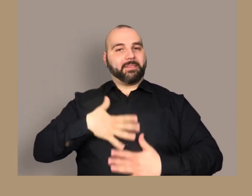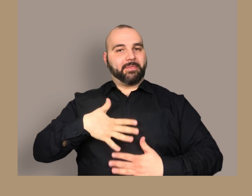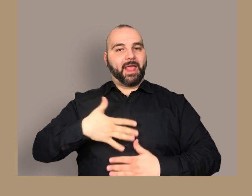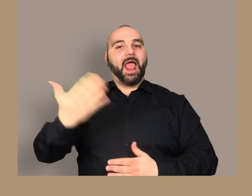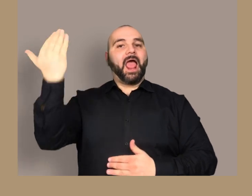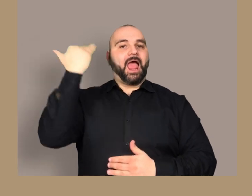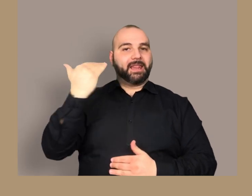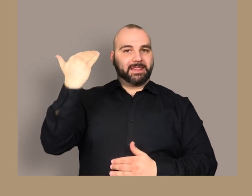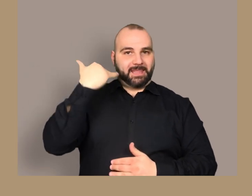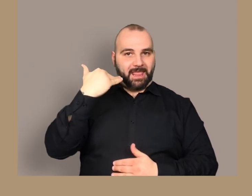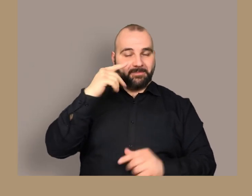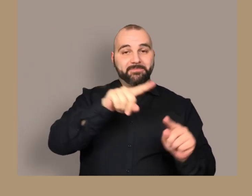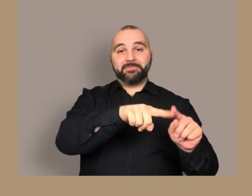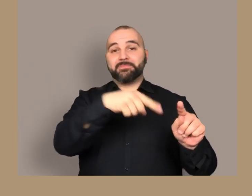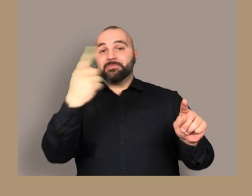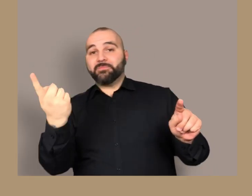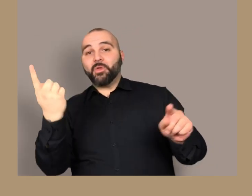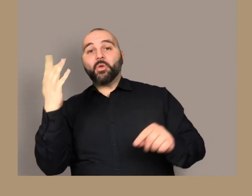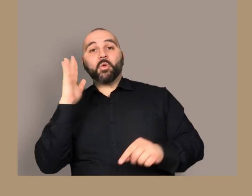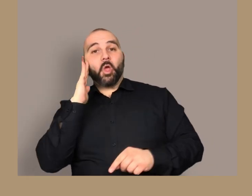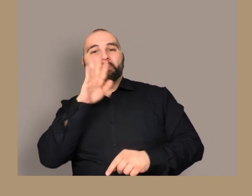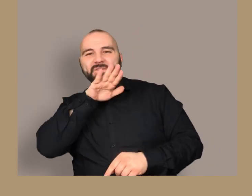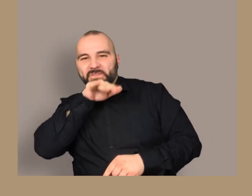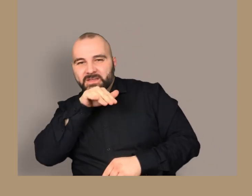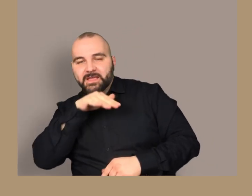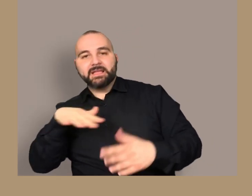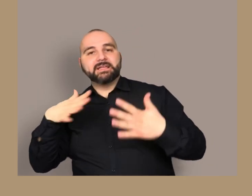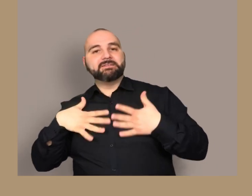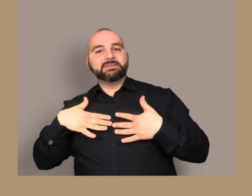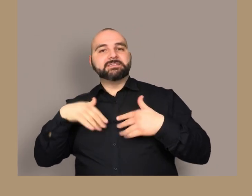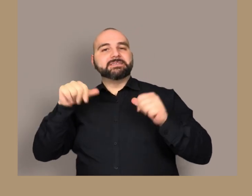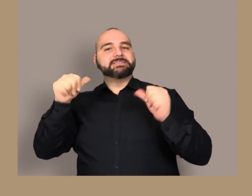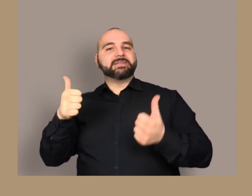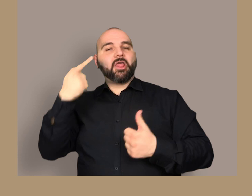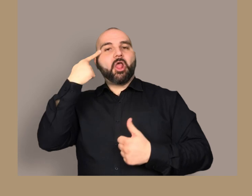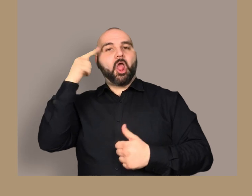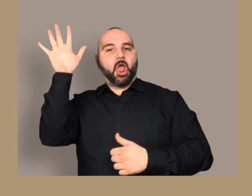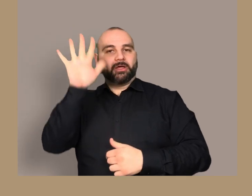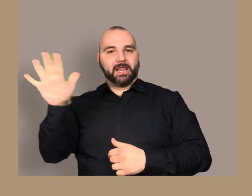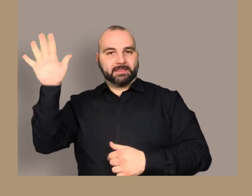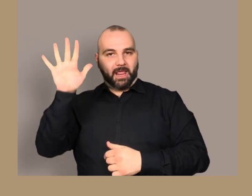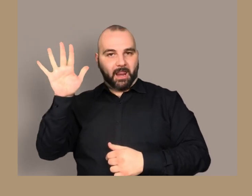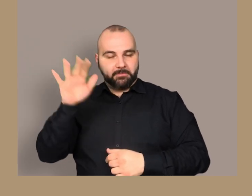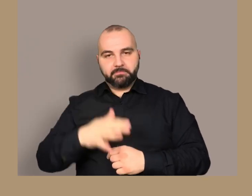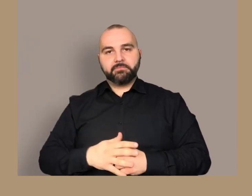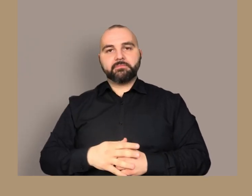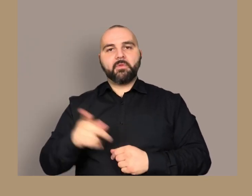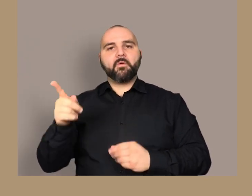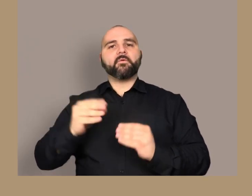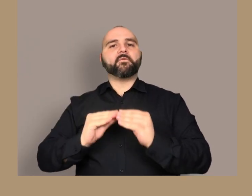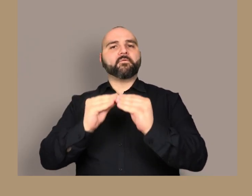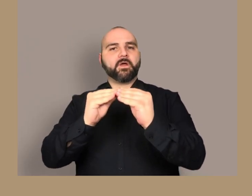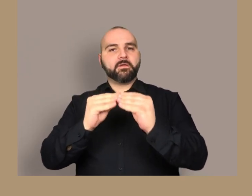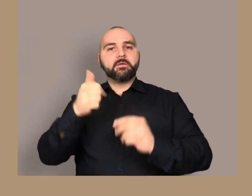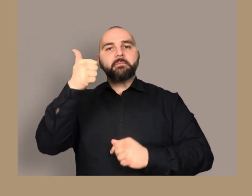1495 circa Tempera a colla e oro su tela centimetri 56,2